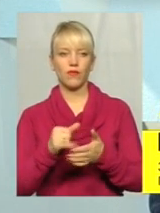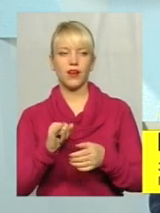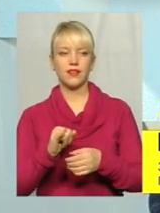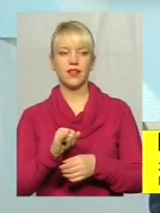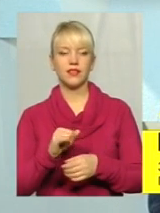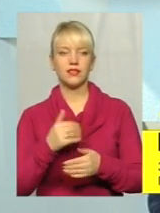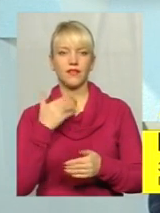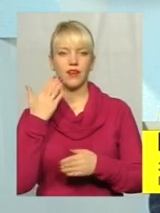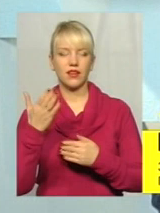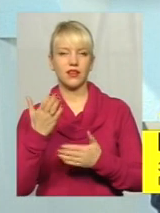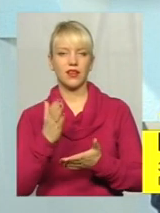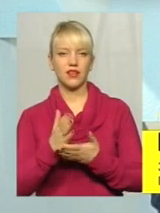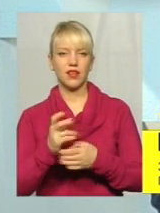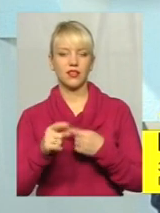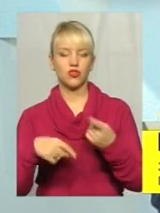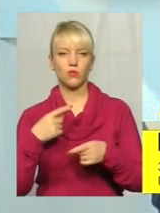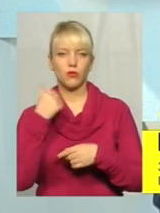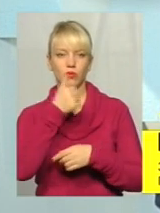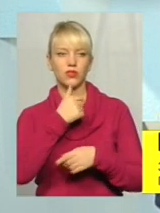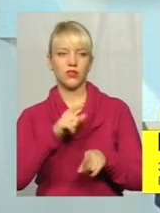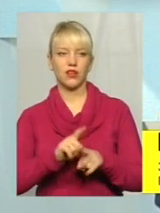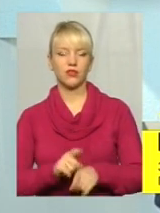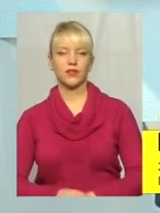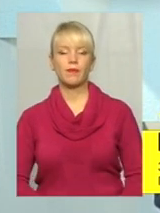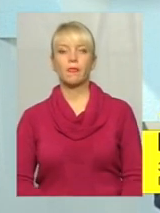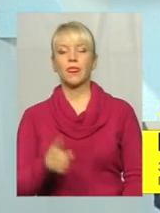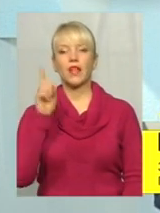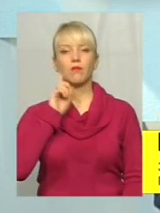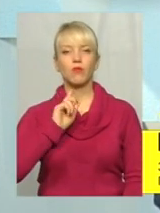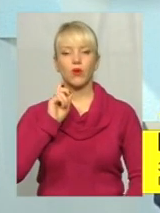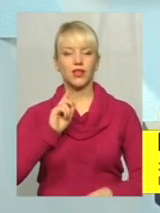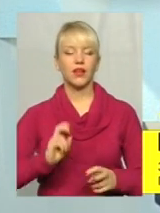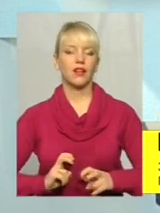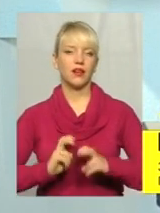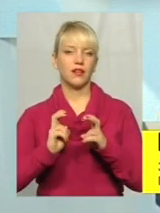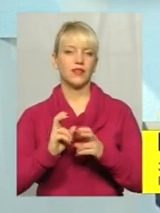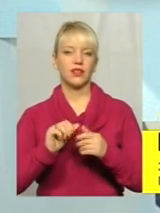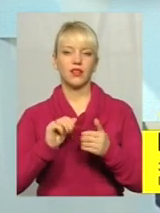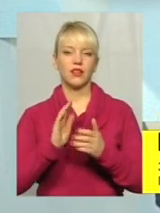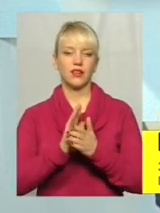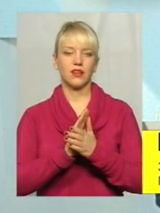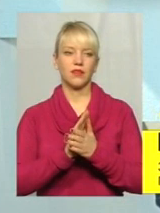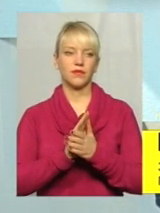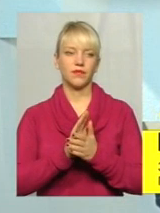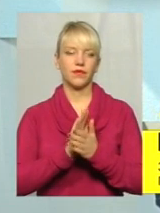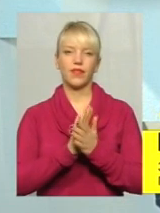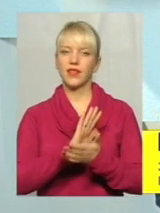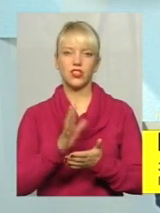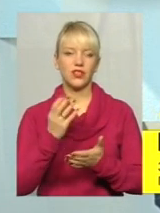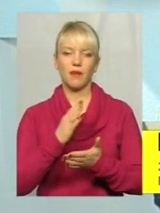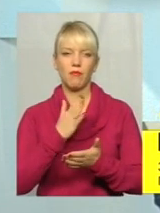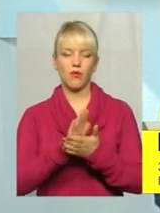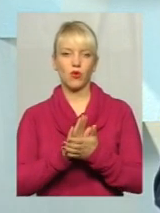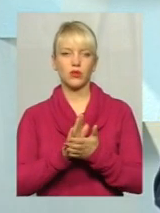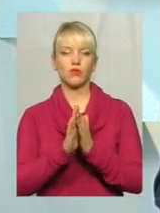звернення йдуть в наступному році також. Поки що ліфти ще не просять. Просять безкоштовно замінити. А чи є